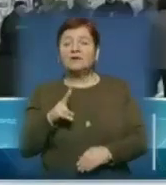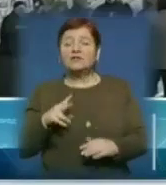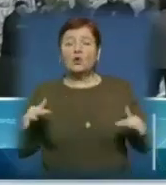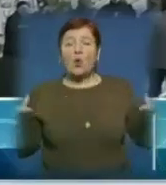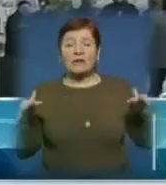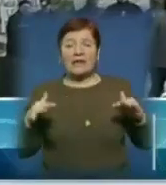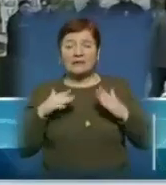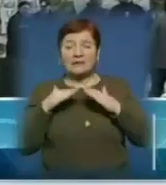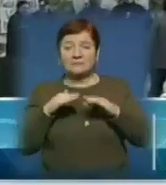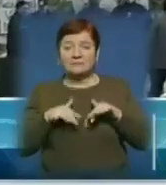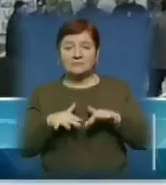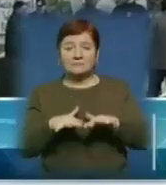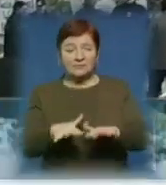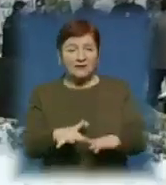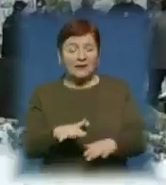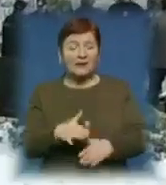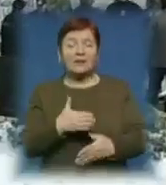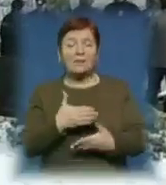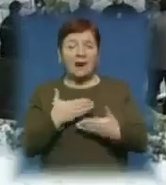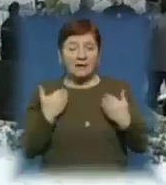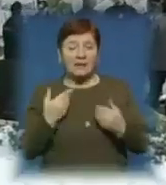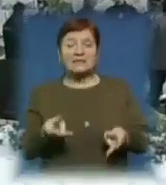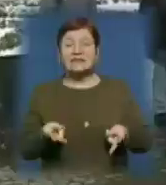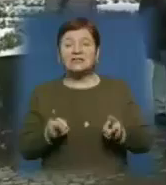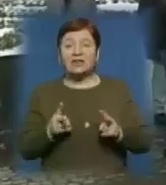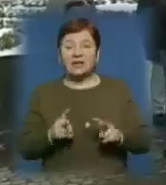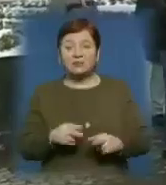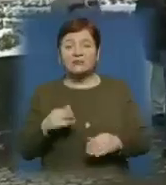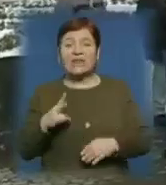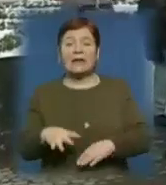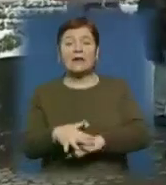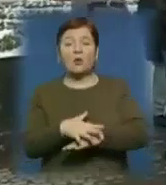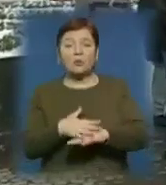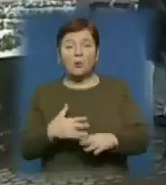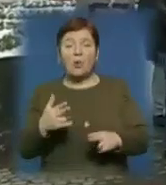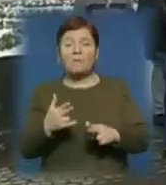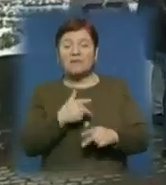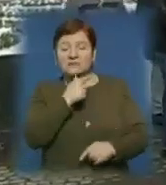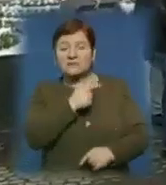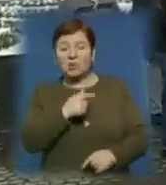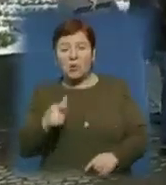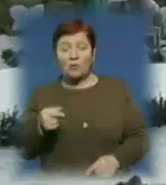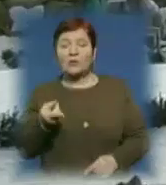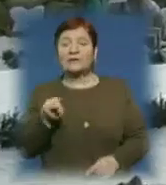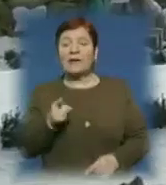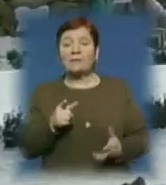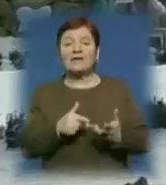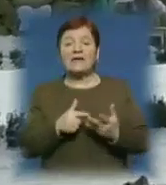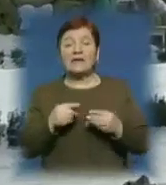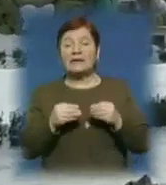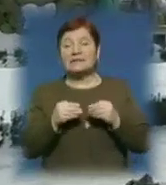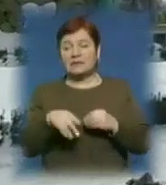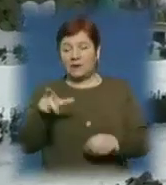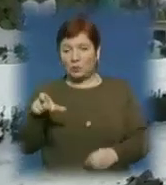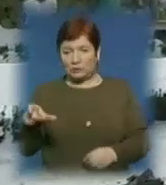згортати діяльність містечка вони наміру не мають і залишатимуться на Народній безпроково. Наразі там перебуває кілька десятків